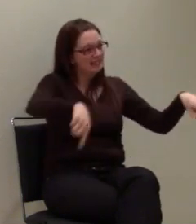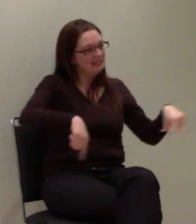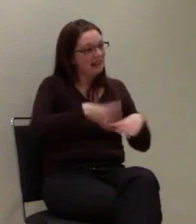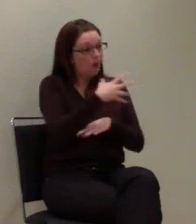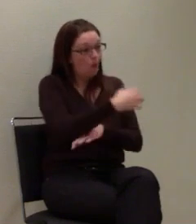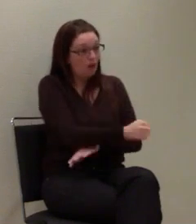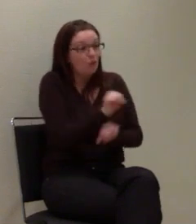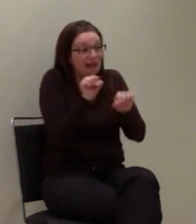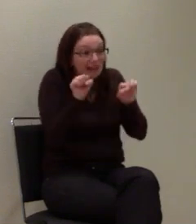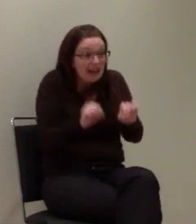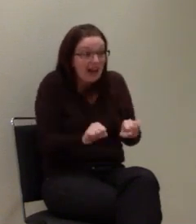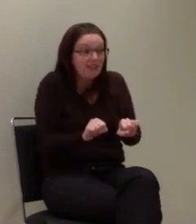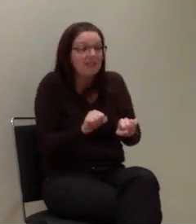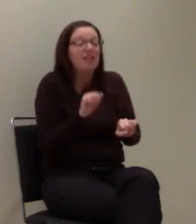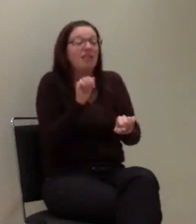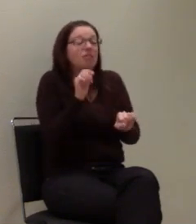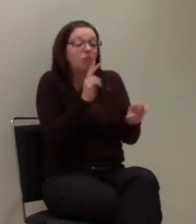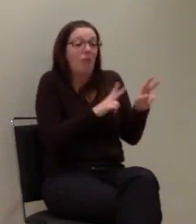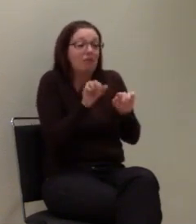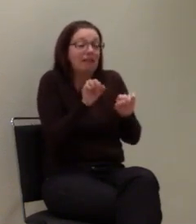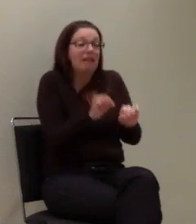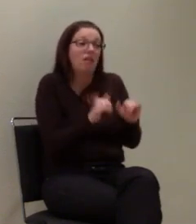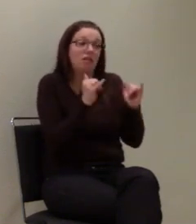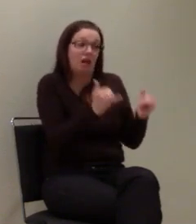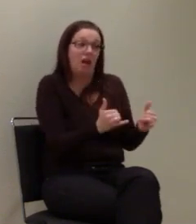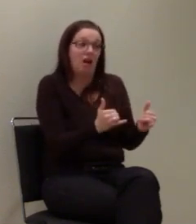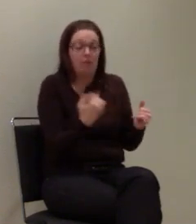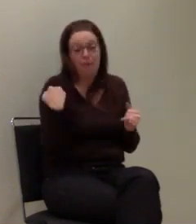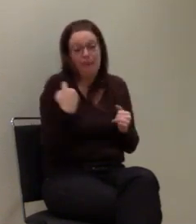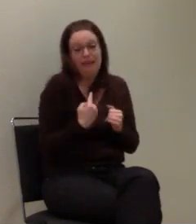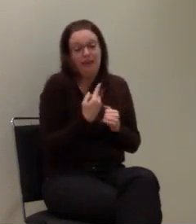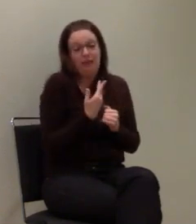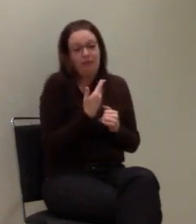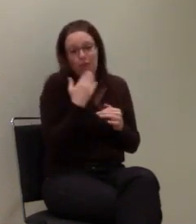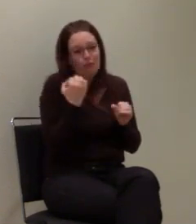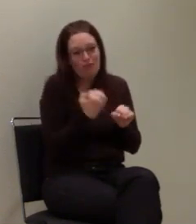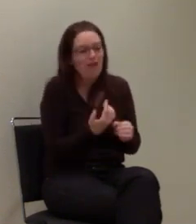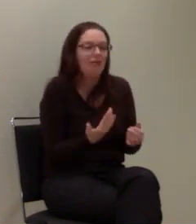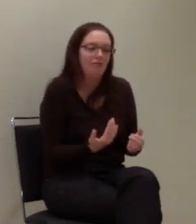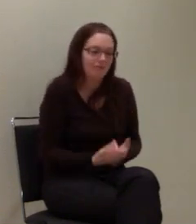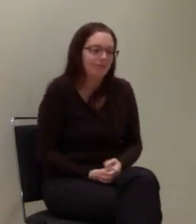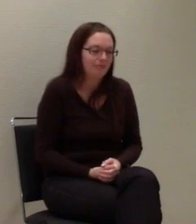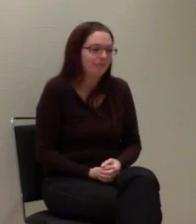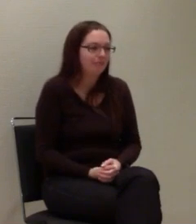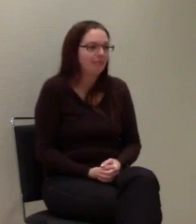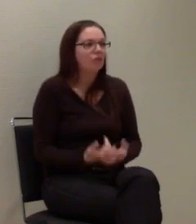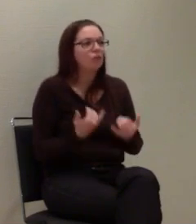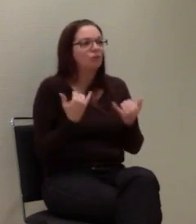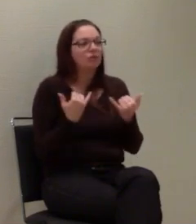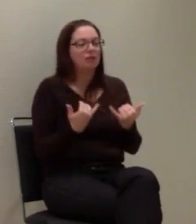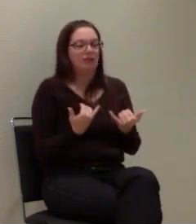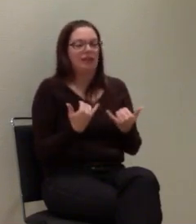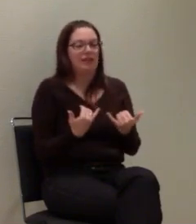können. Die müssen es noch weiterhin können, weil Stand heute ist es so, dass die